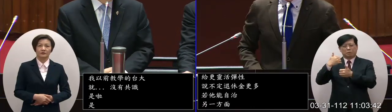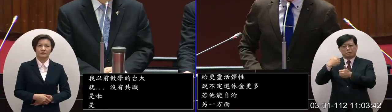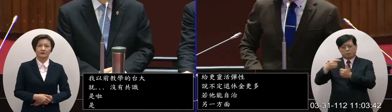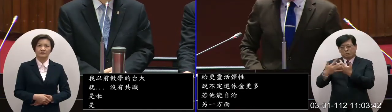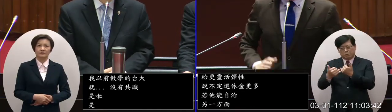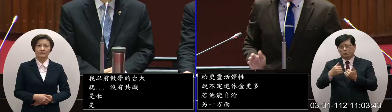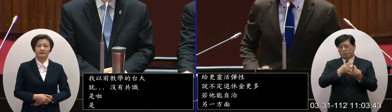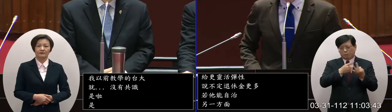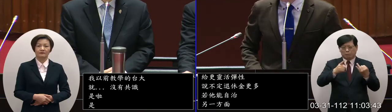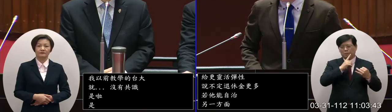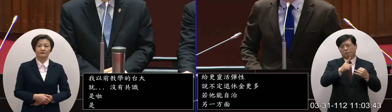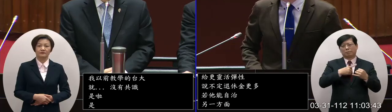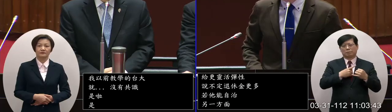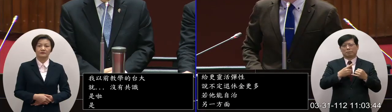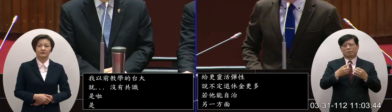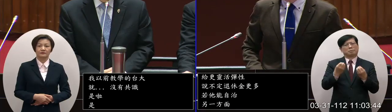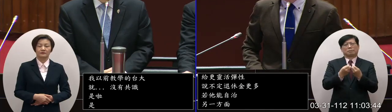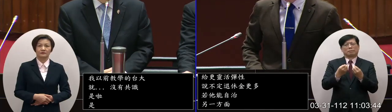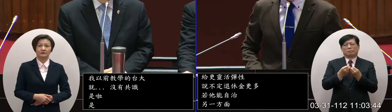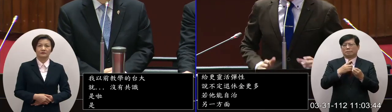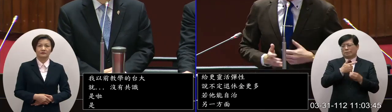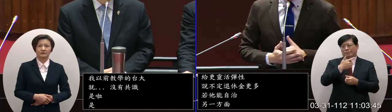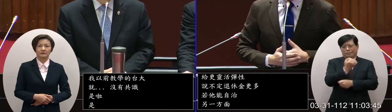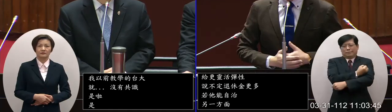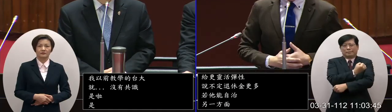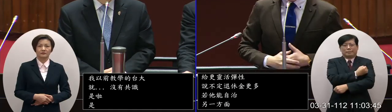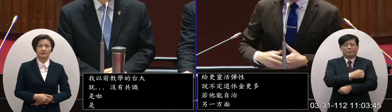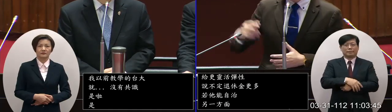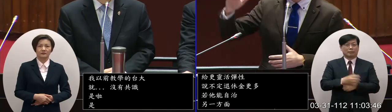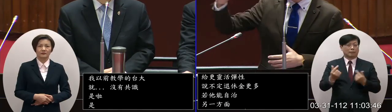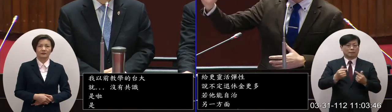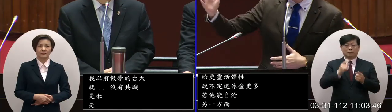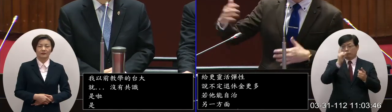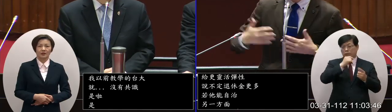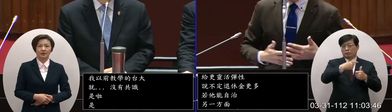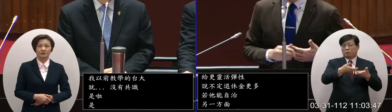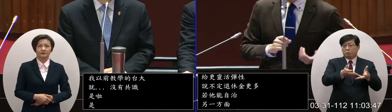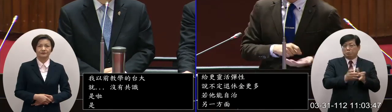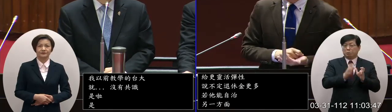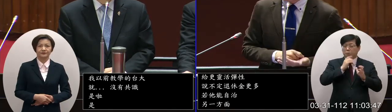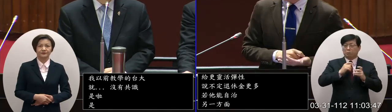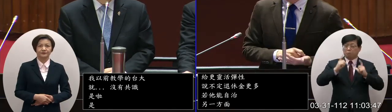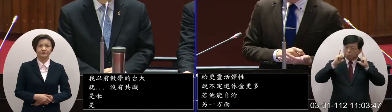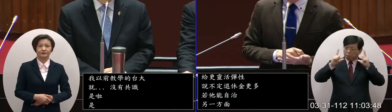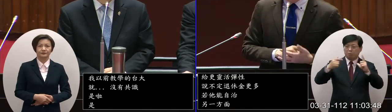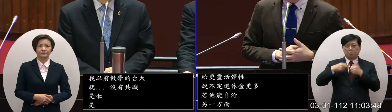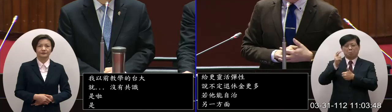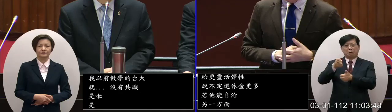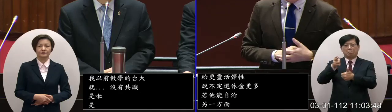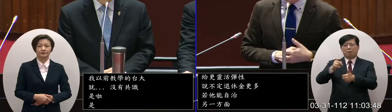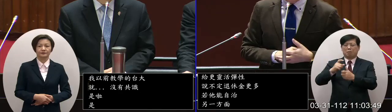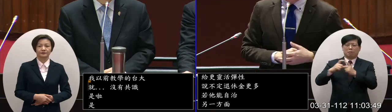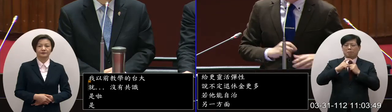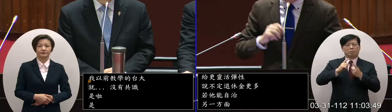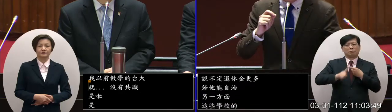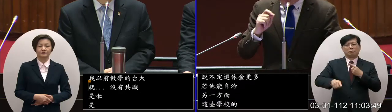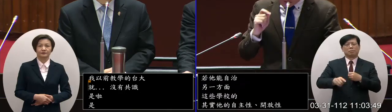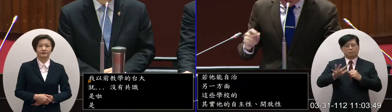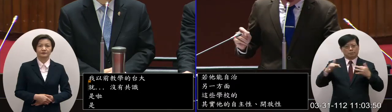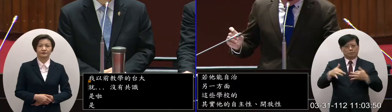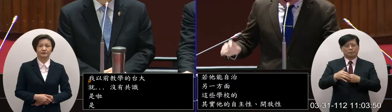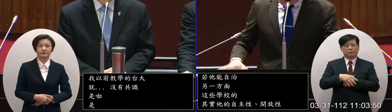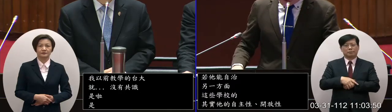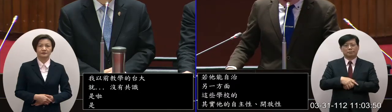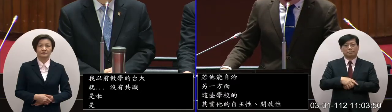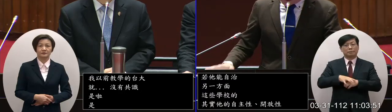這也很辛苦我必須直說那大家都說好像每次都是教育部出題我們來寫答案我覺得這也是有問題所以